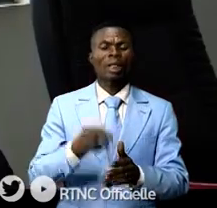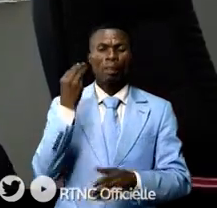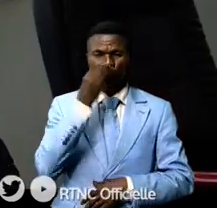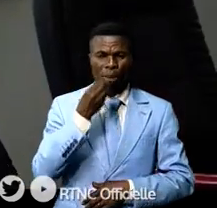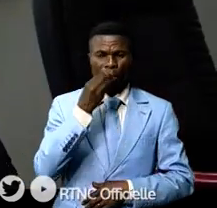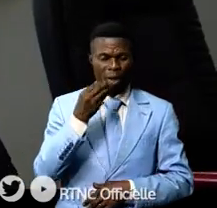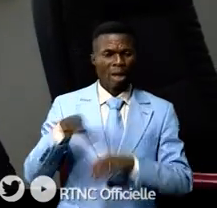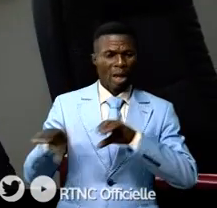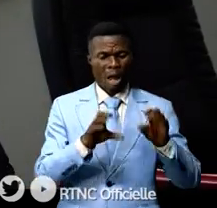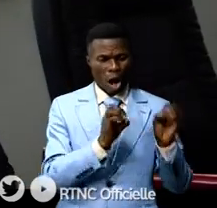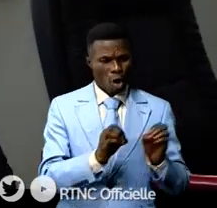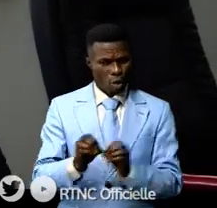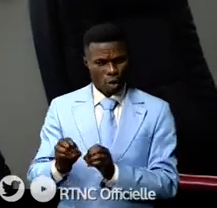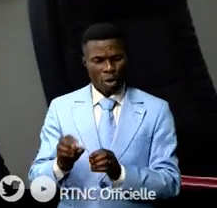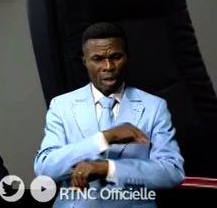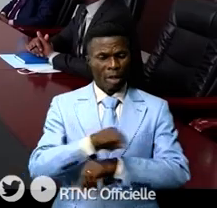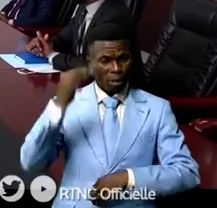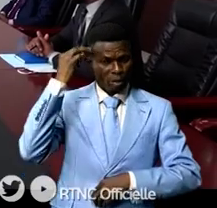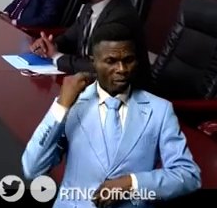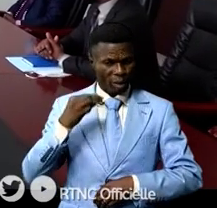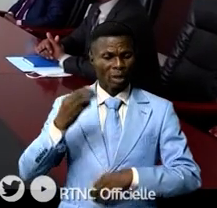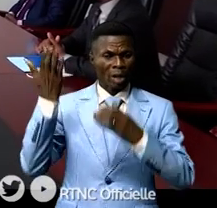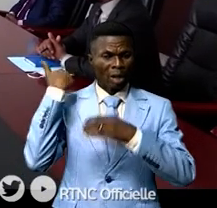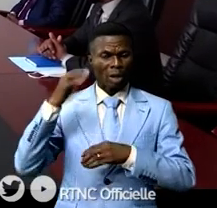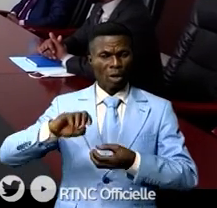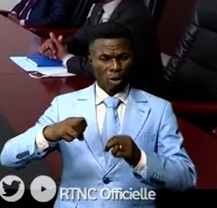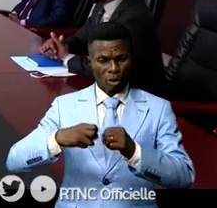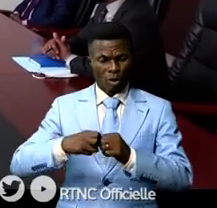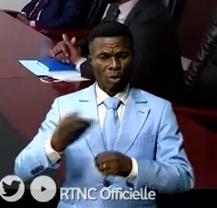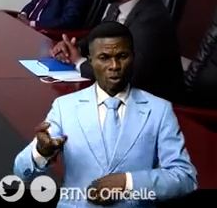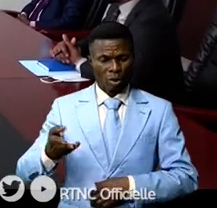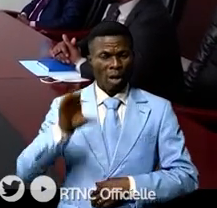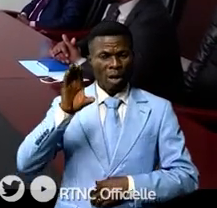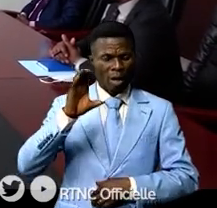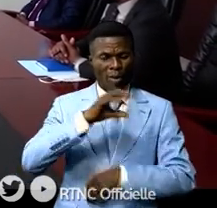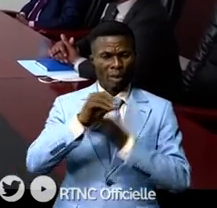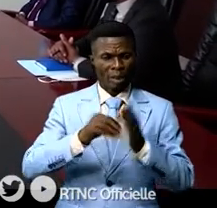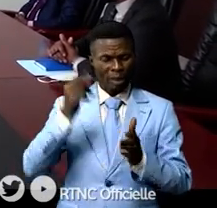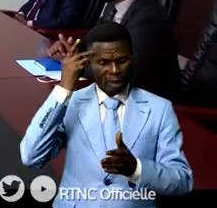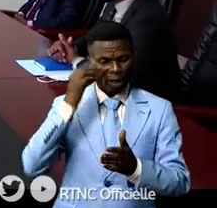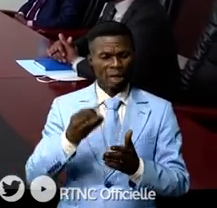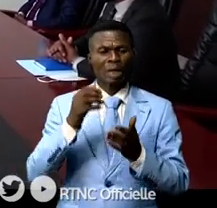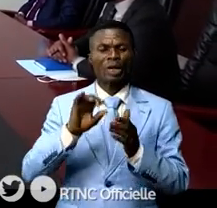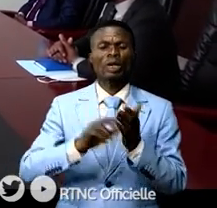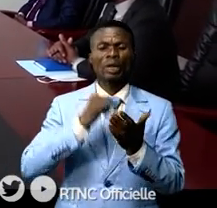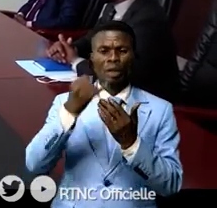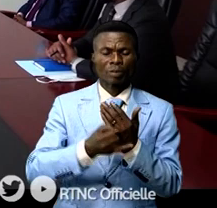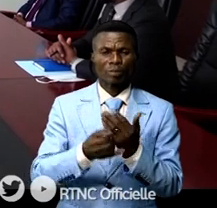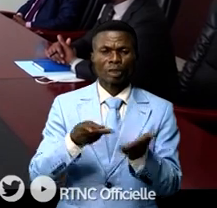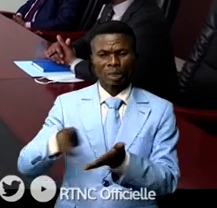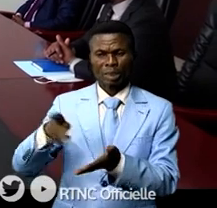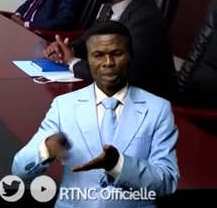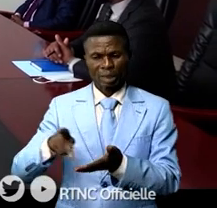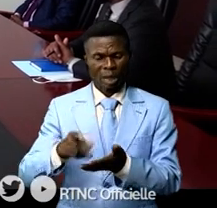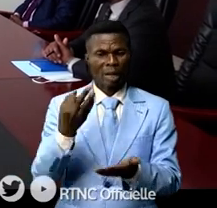activités qui seront menées par le ministère des Hydrocarbures et les BSECO, l'unité de gestion de projets, la rémunération de l